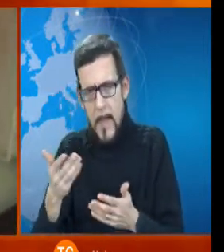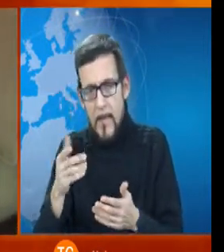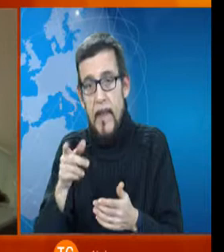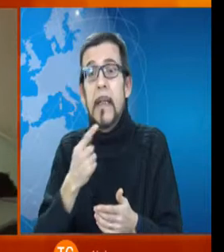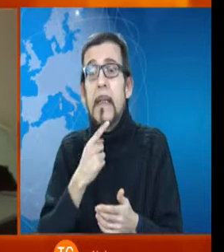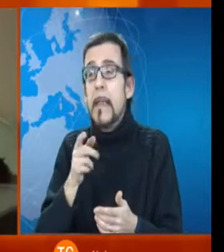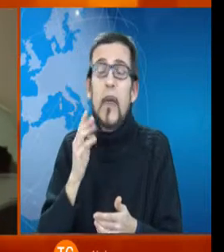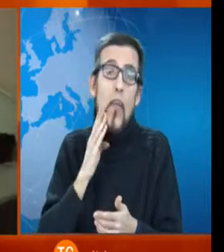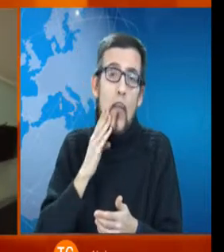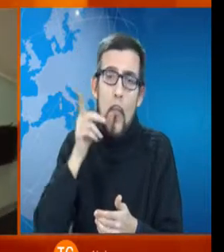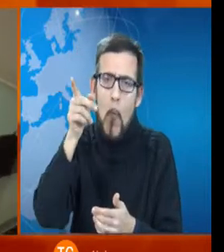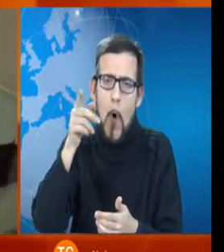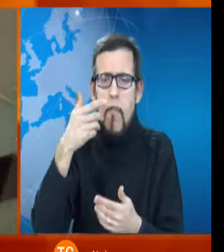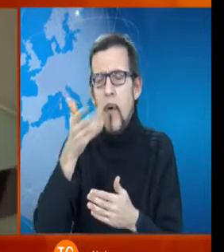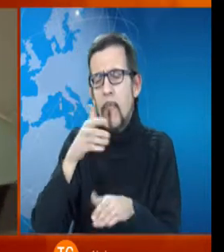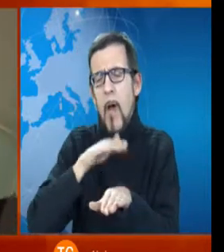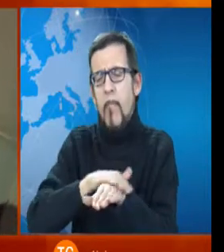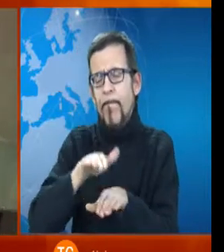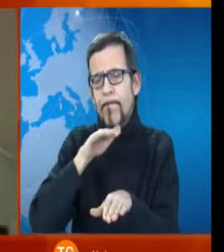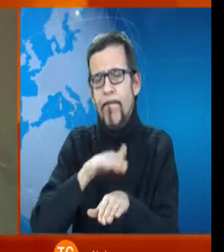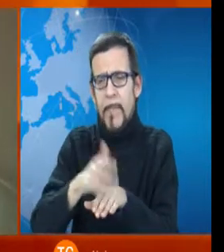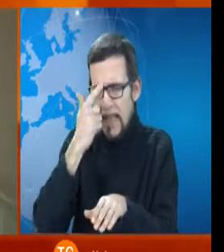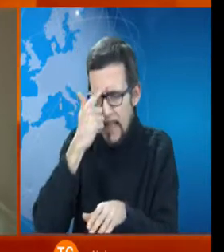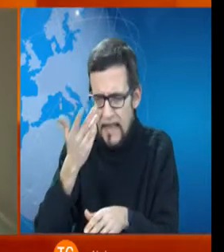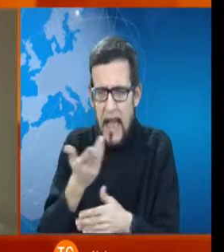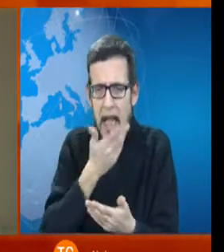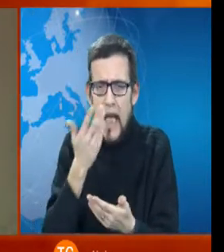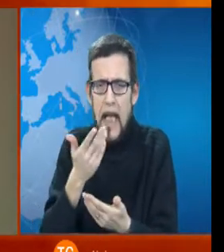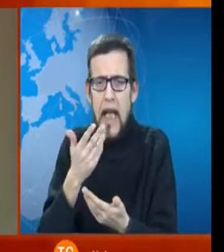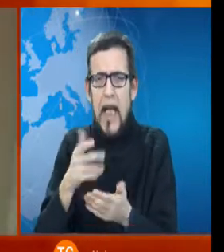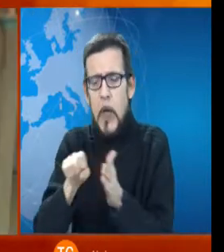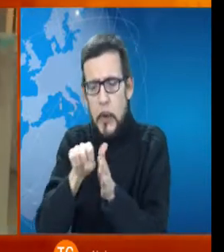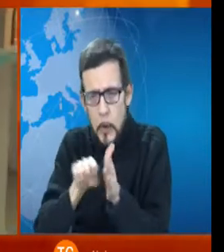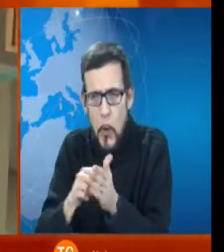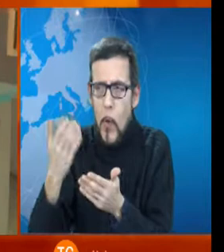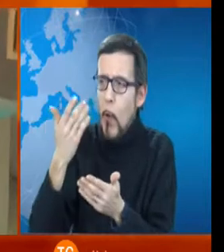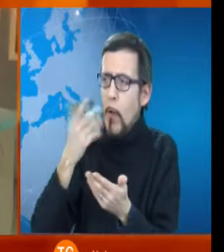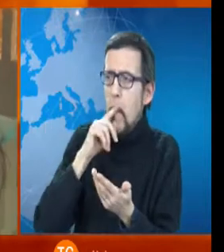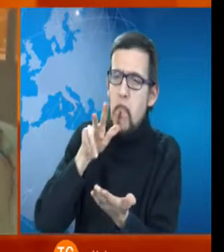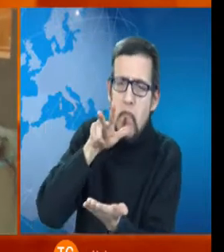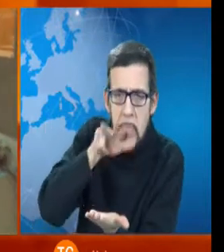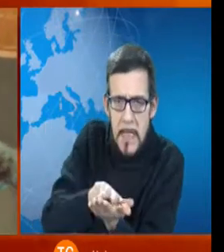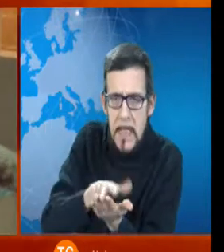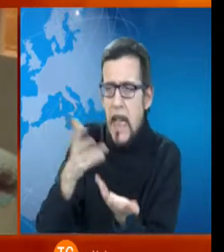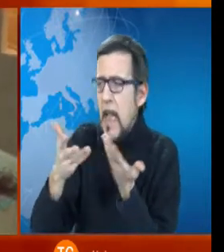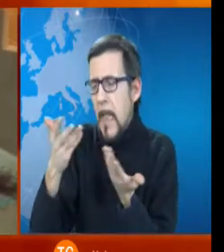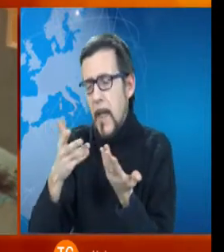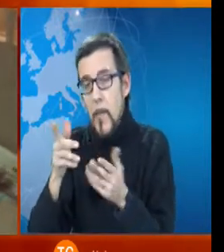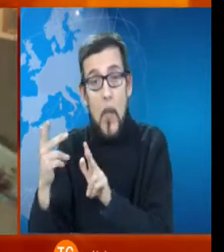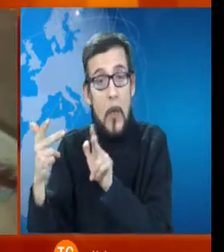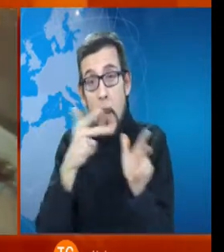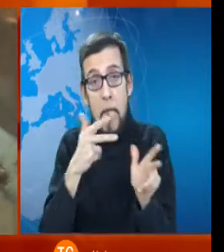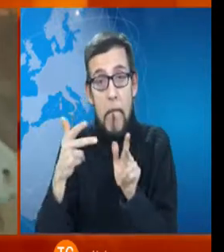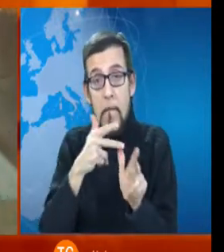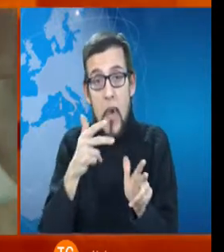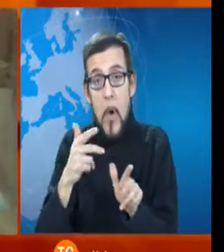era già ad uso al fascino dell'esoterismo e quando porta con sé questi oggetti nel suo viaggio